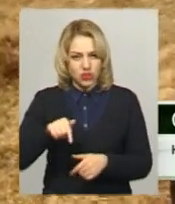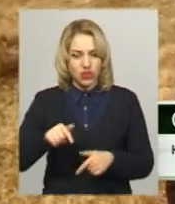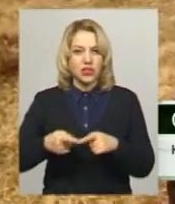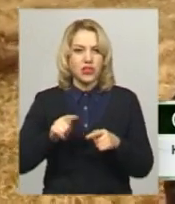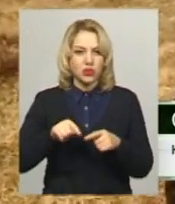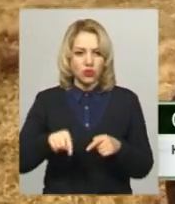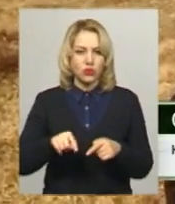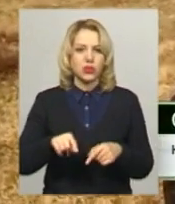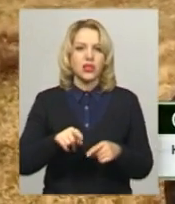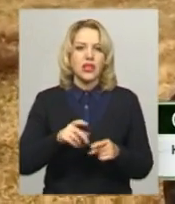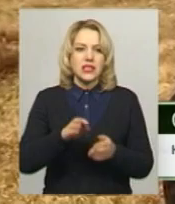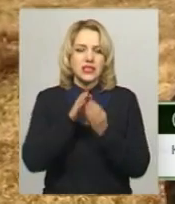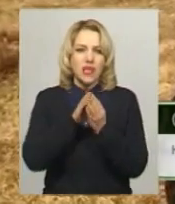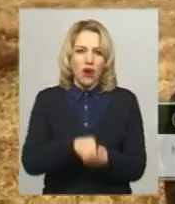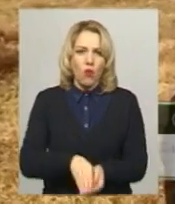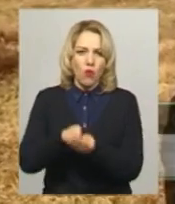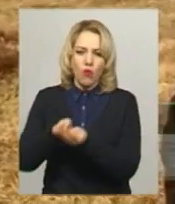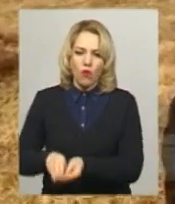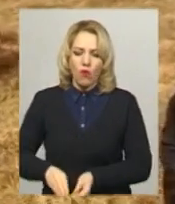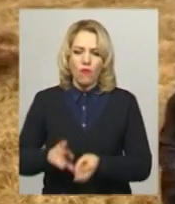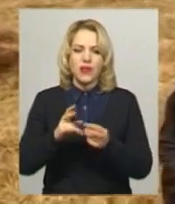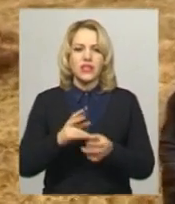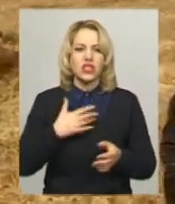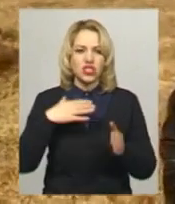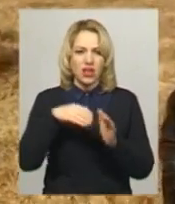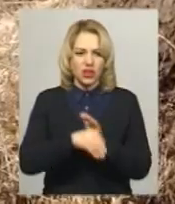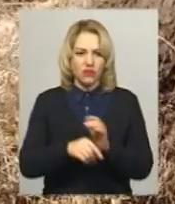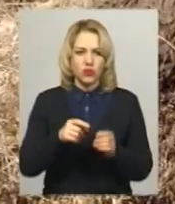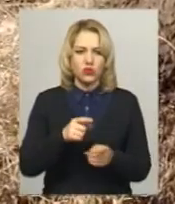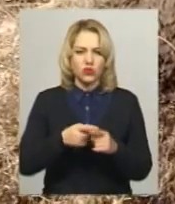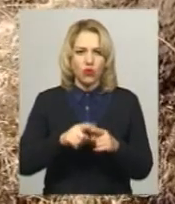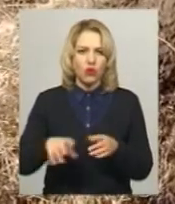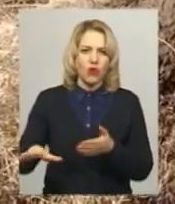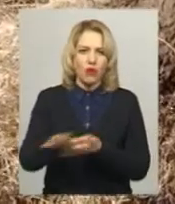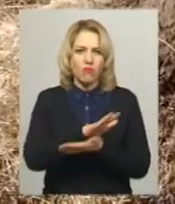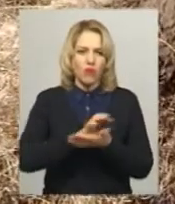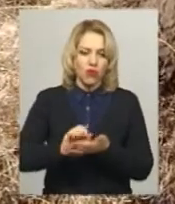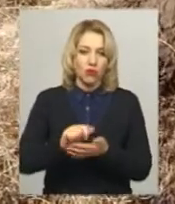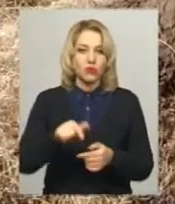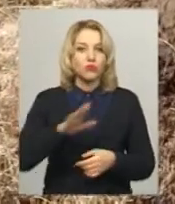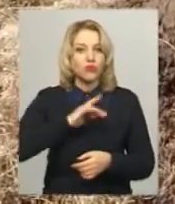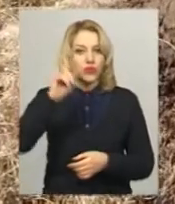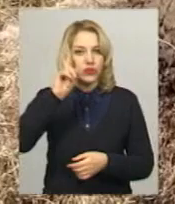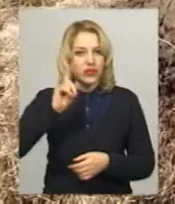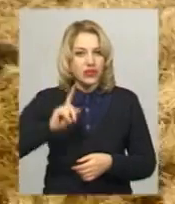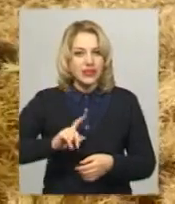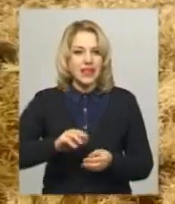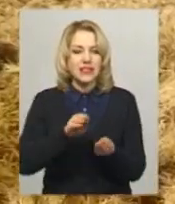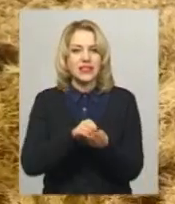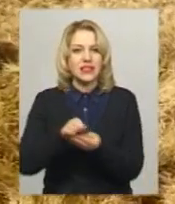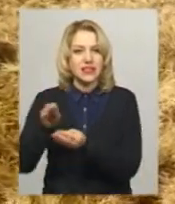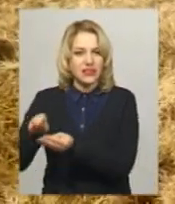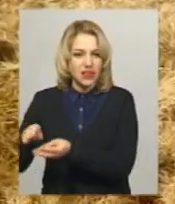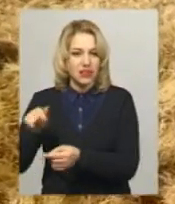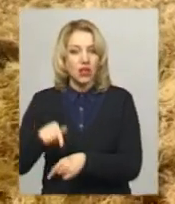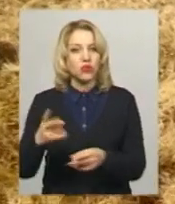захоронені жертви погрому 1919 року». Тут був іудейський цвинтар. І тут, каже Юрій Федоров, справедливо було